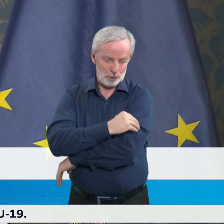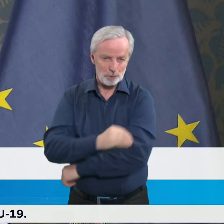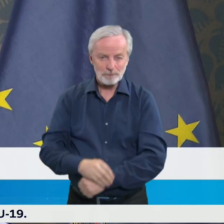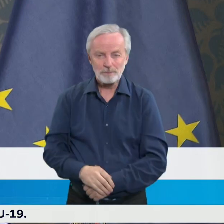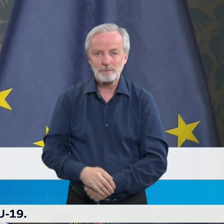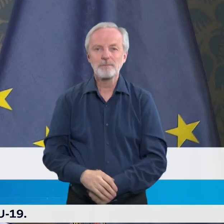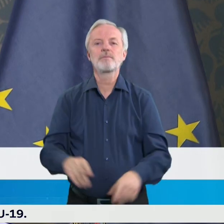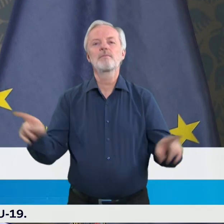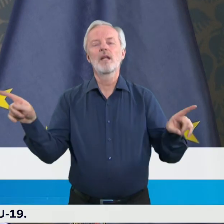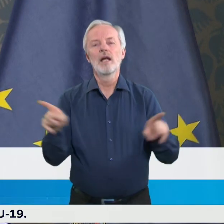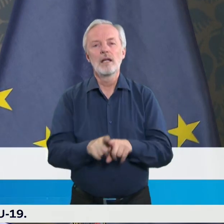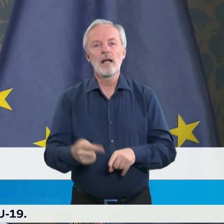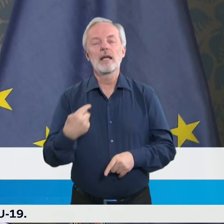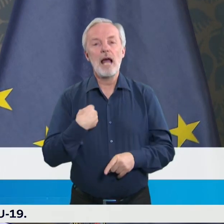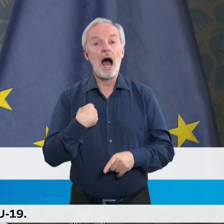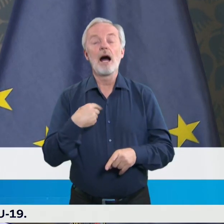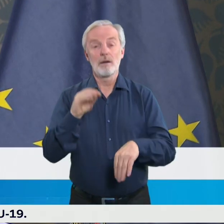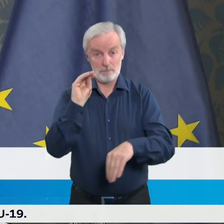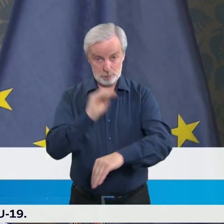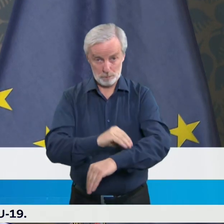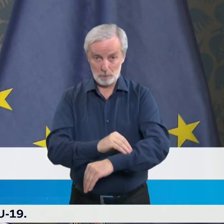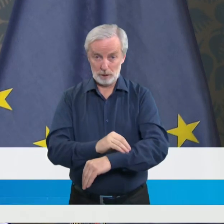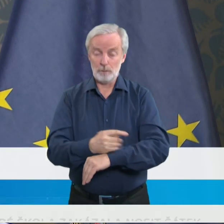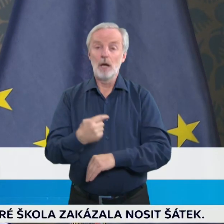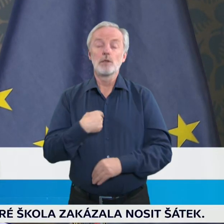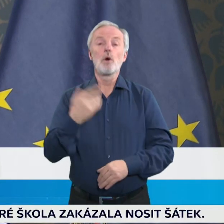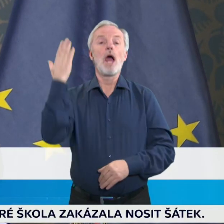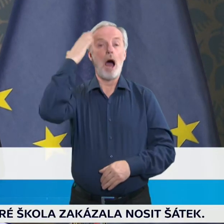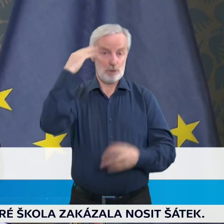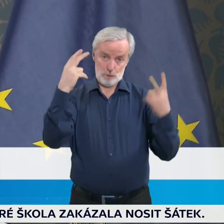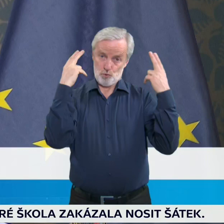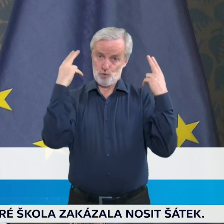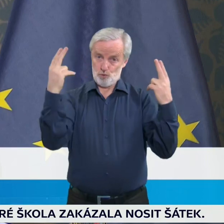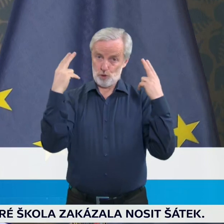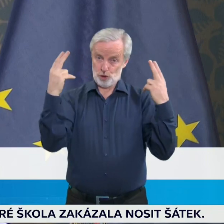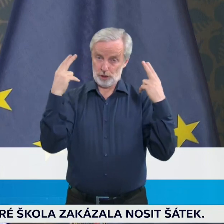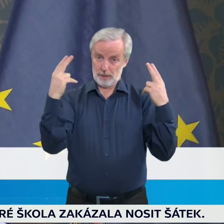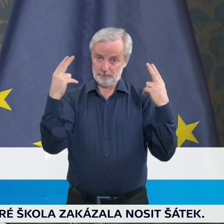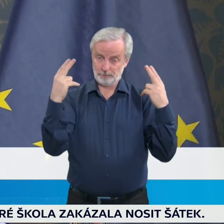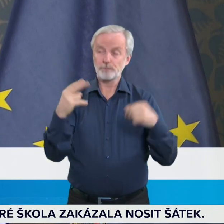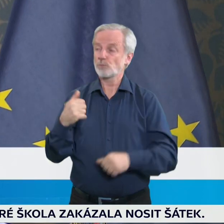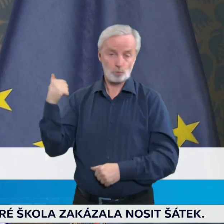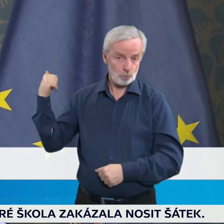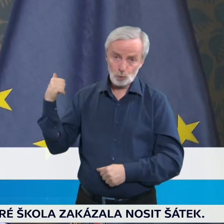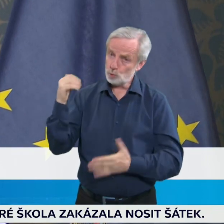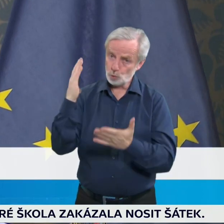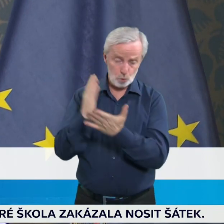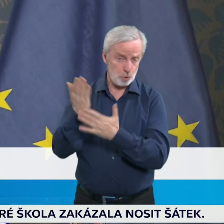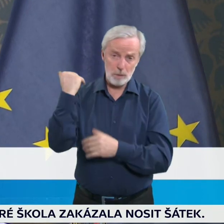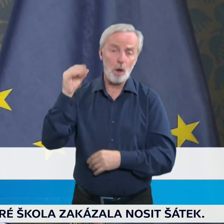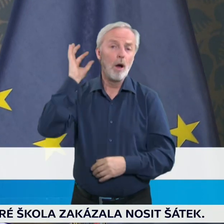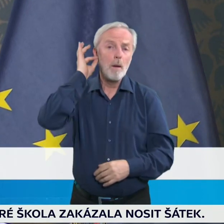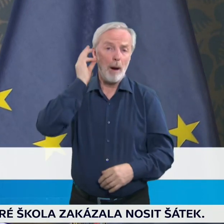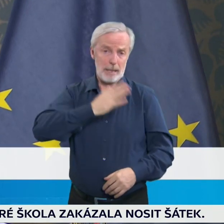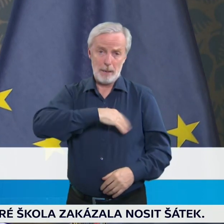připomenul také to, co považuji za velmi podstatné. Konec konců paní ministrině financí o tom už hovořila